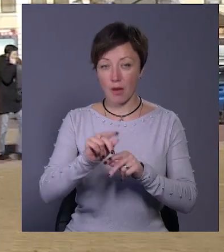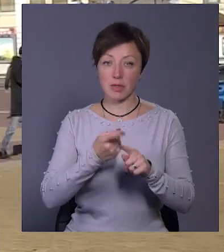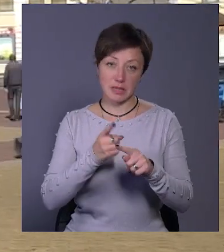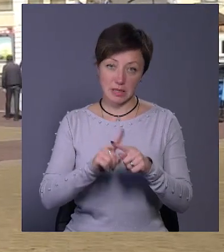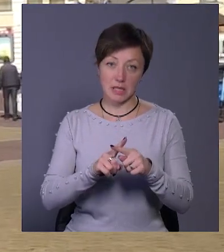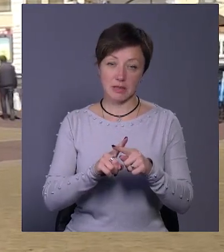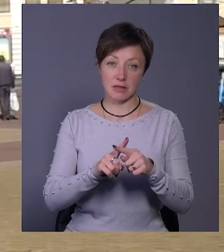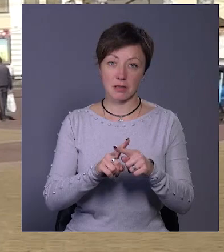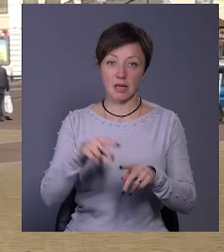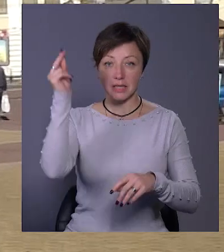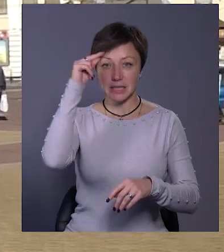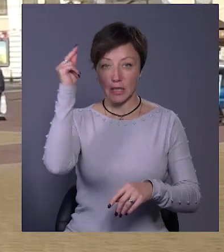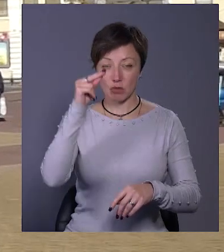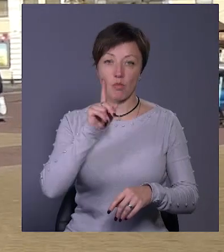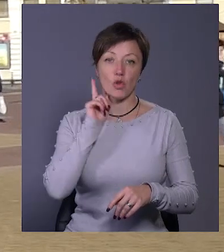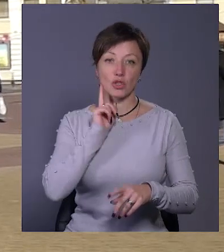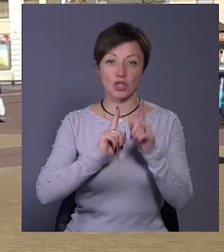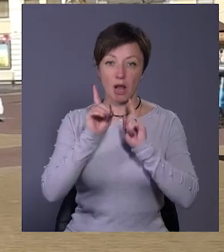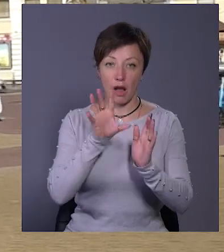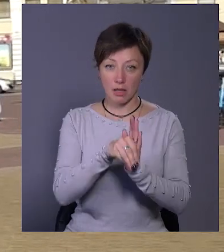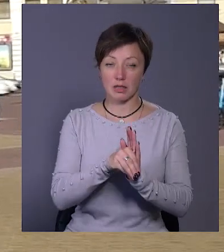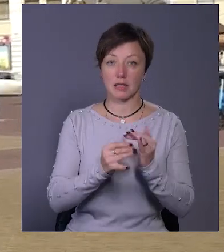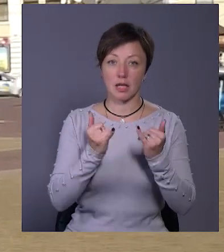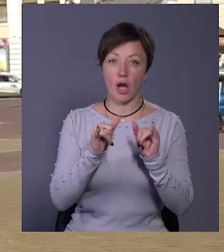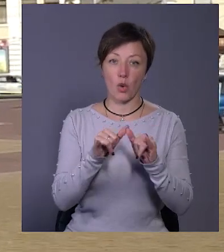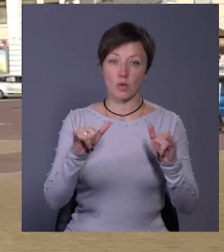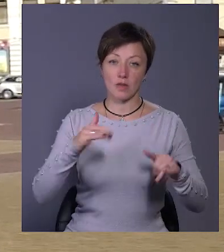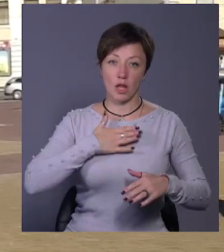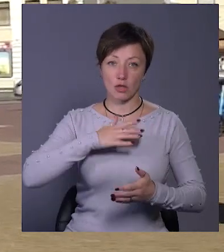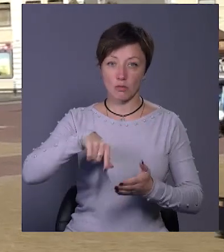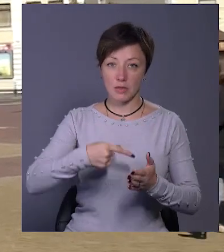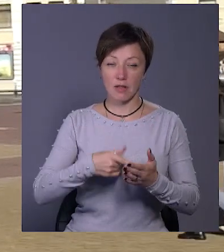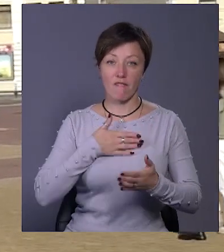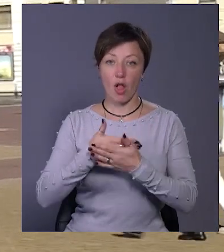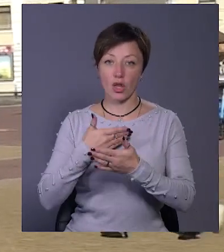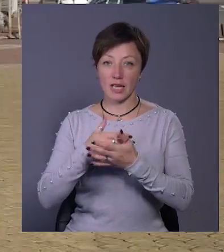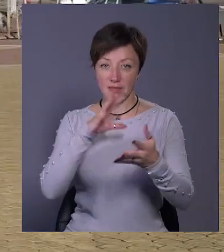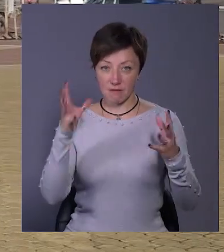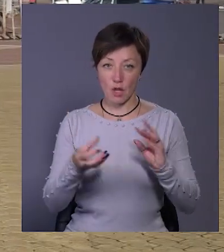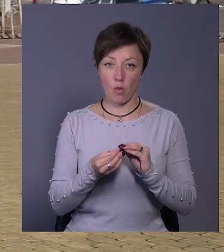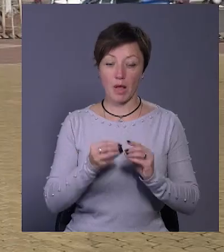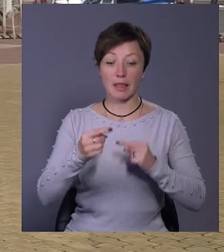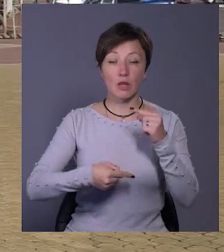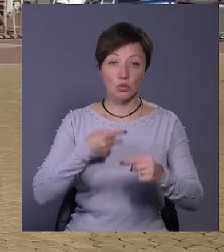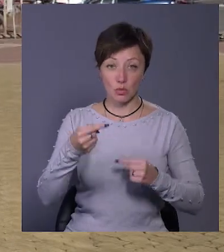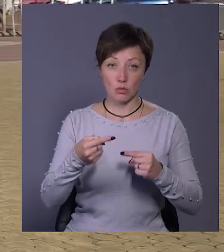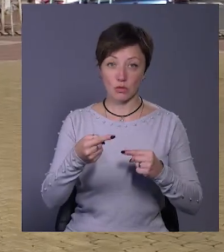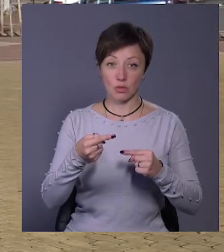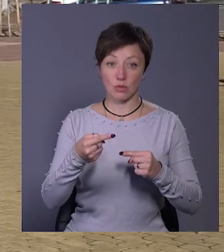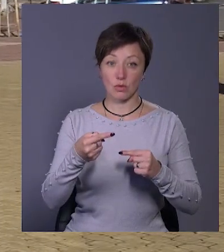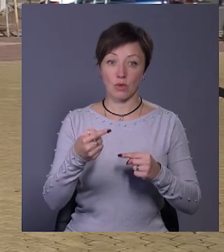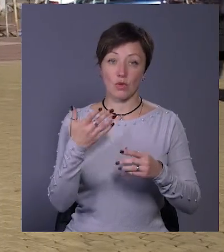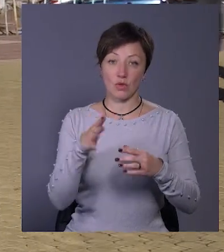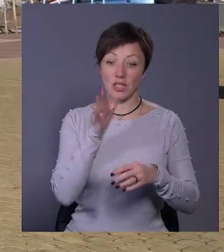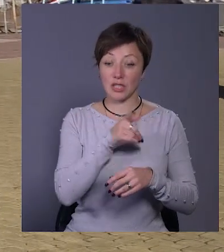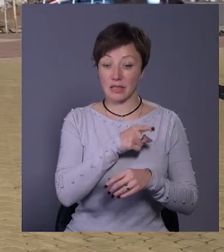скажімо так, свого роду стажерство у Молодіжній Раді задля розвитку нашого міста і волонтерства в цілому. На наступну каденцію вони